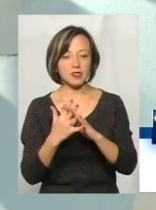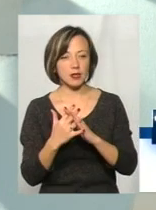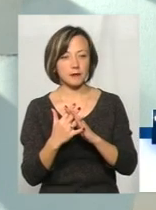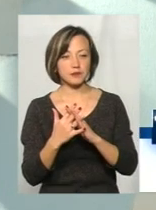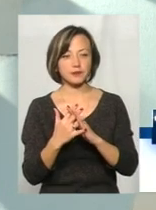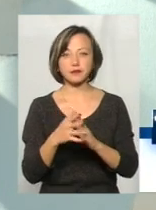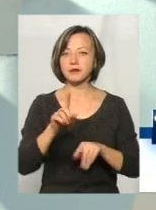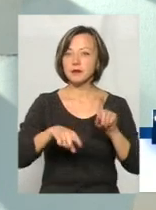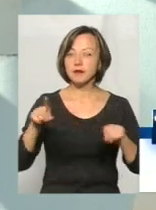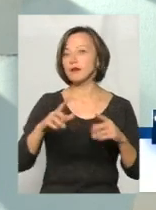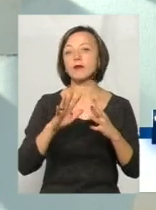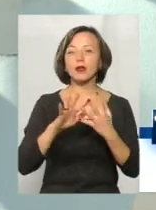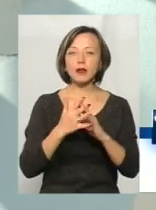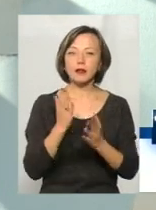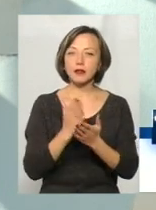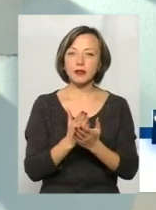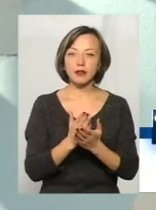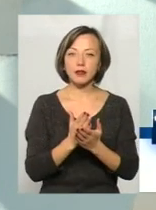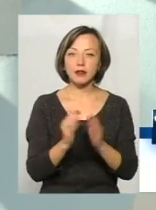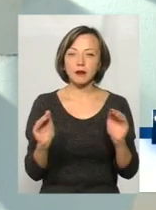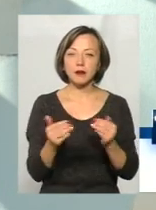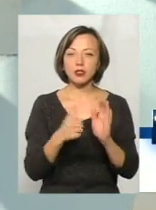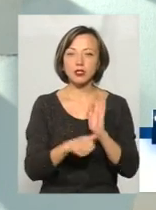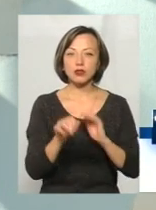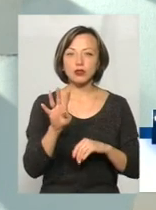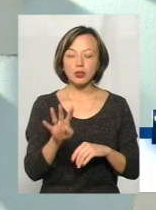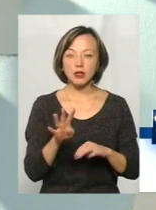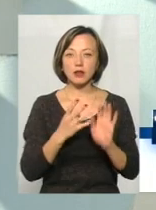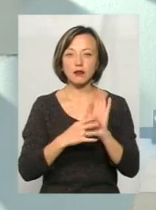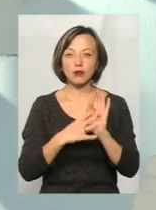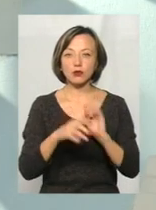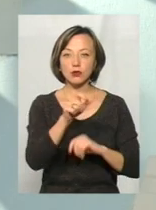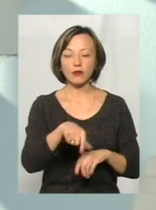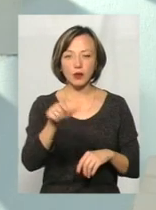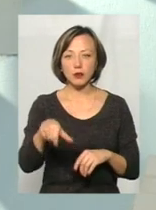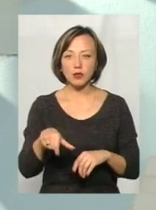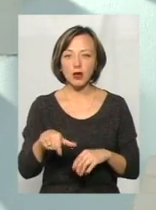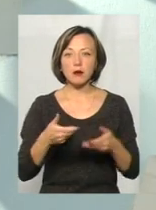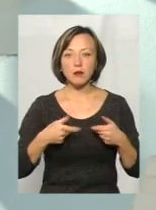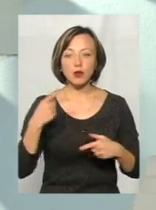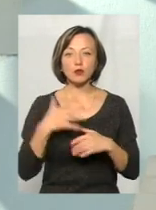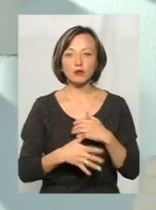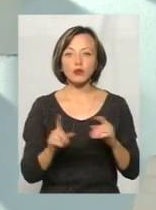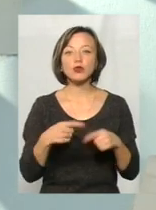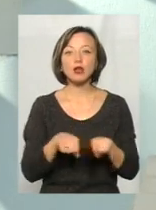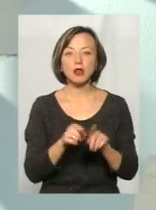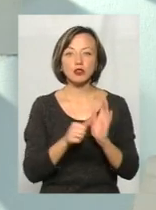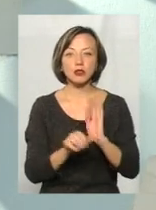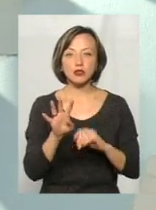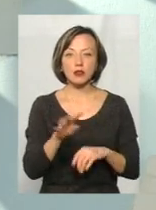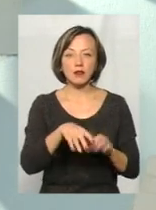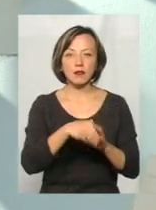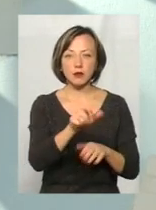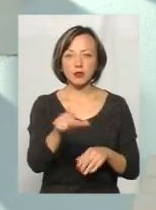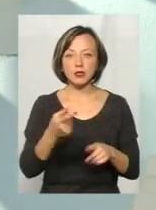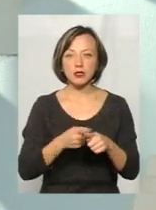От в деяких сільських громадах є от найменший округ, там, 64-90 виборців, Тобто, ми розуміємо, що що таке 64 виборців?